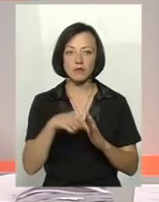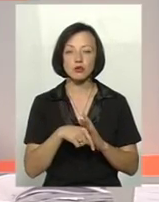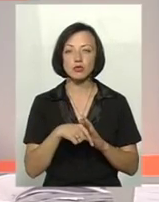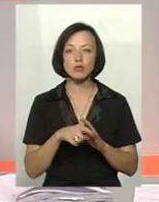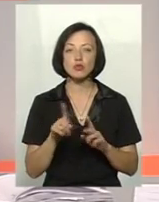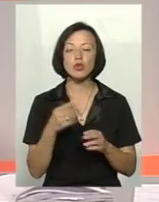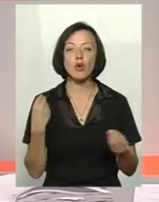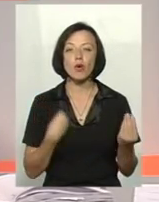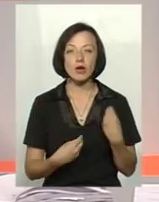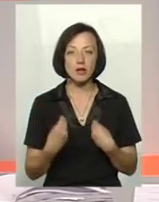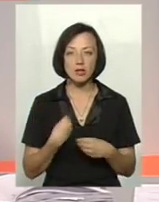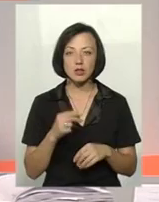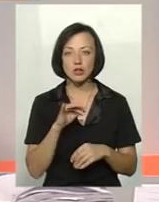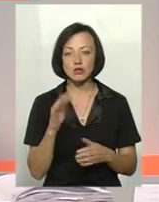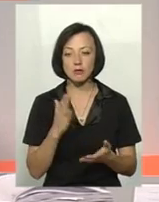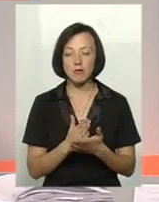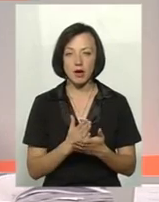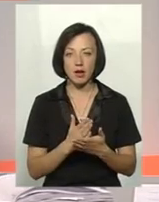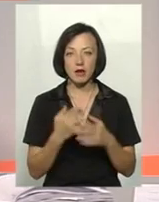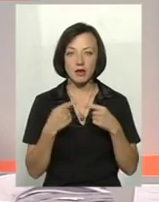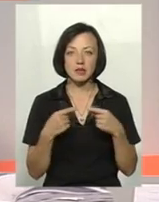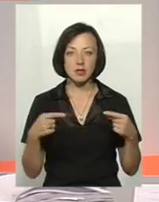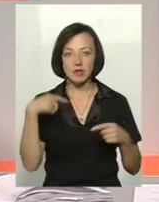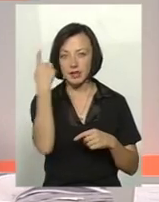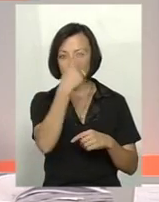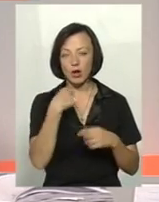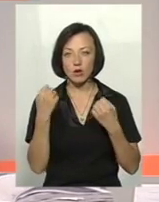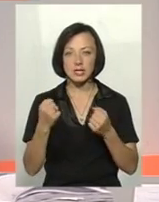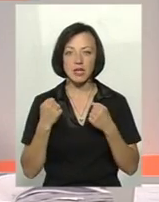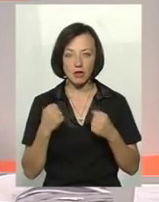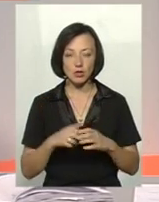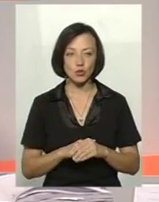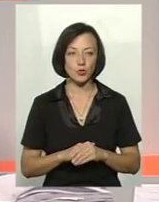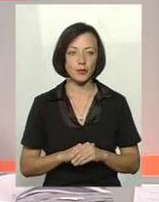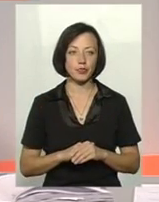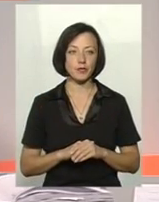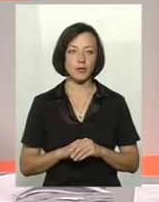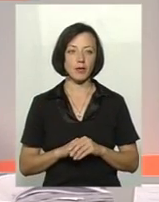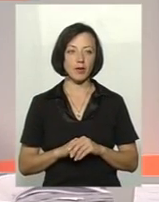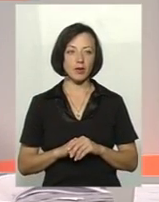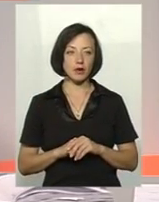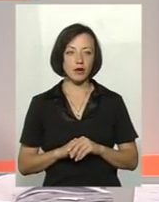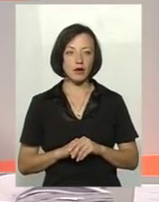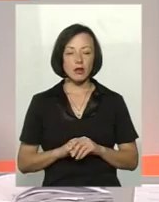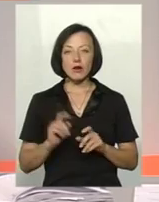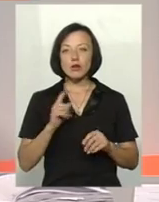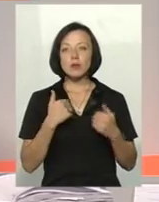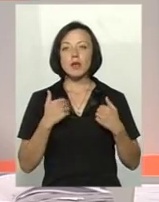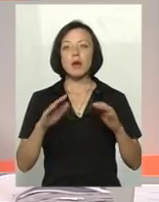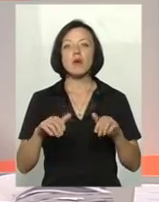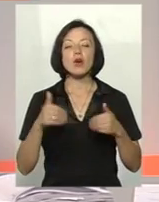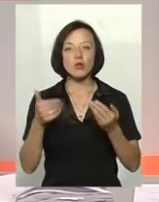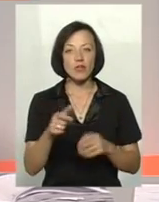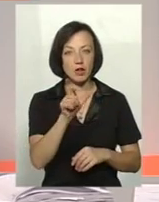людина? Чи вона має засоби індувіального захисту? Тобто, щоб я порекомендувала пересечним